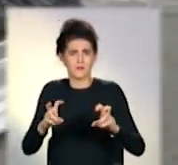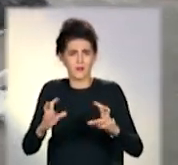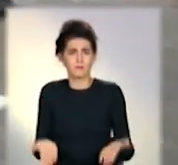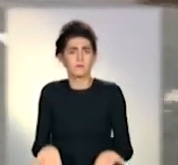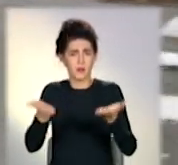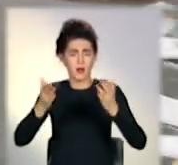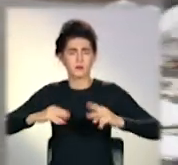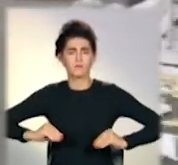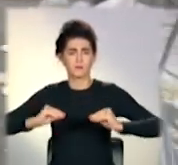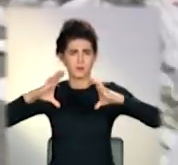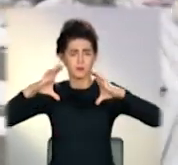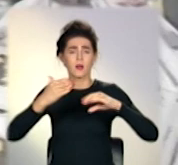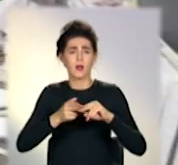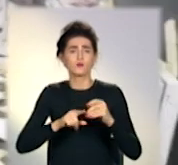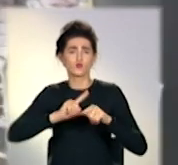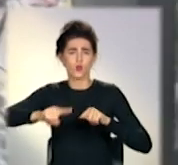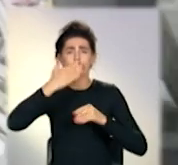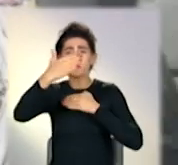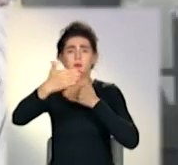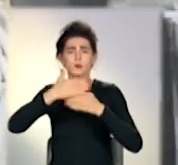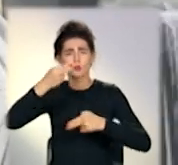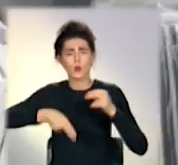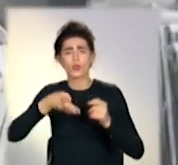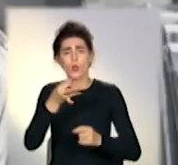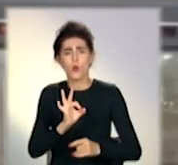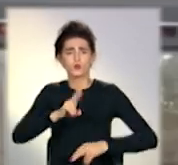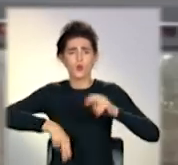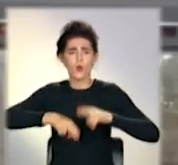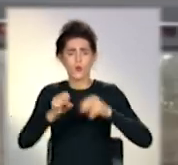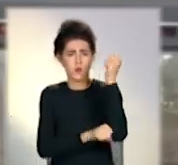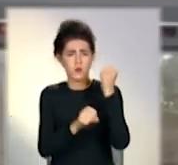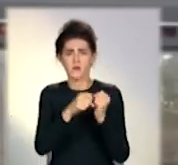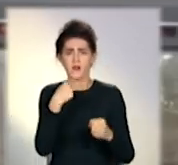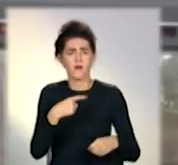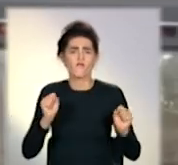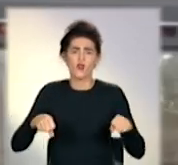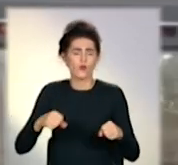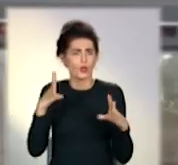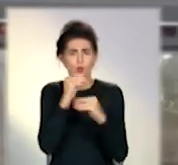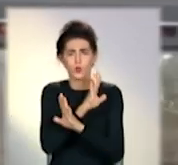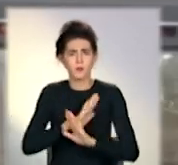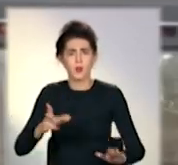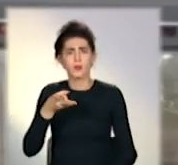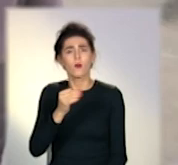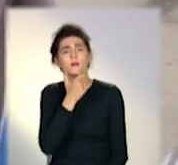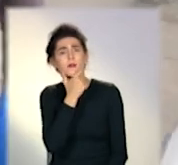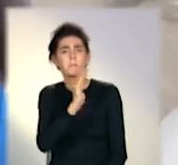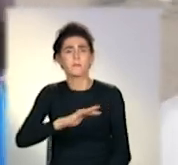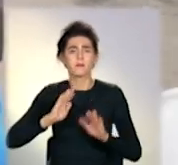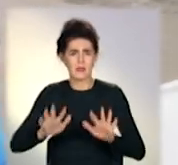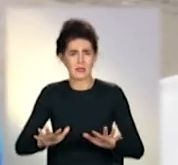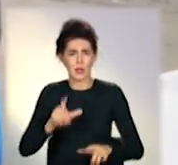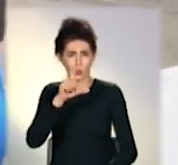Мають незабаром завершити, та будівельники сумніваються, що встигнуть. На їхню роботу інколи підходять подивитися місцеві, яких